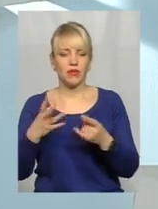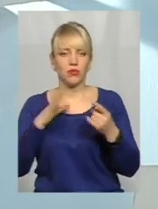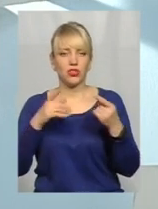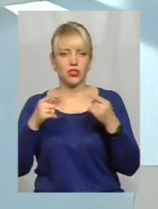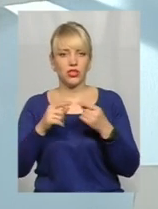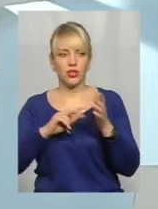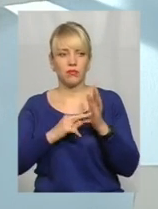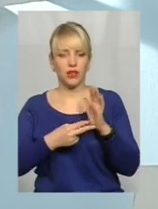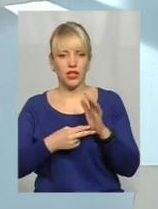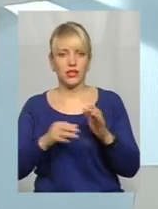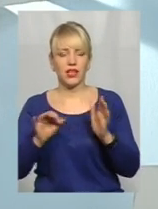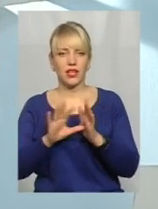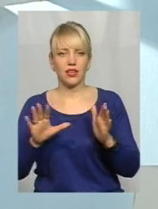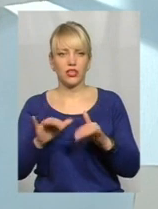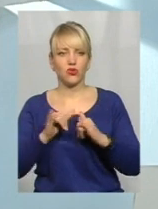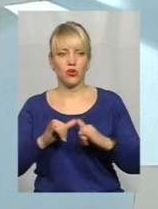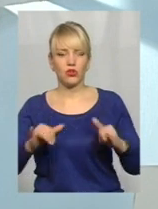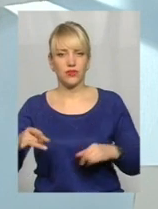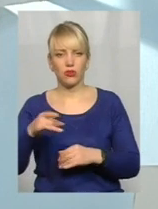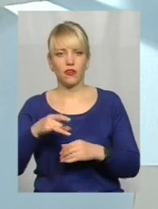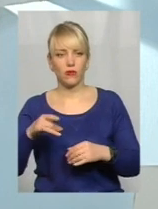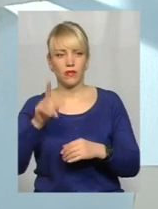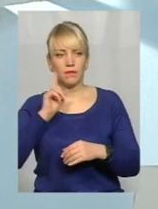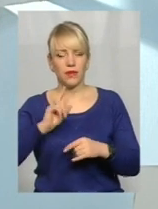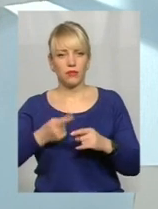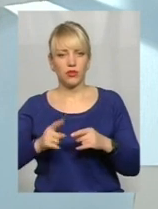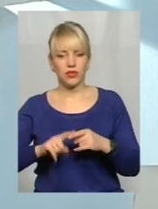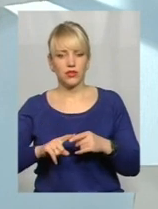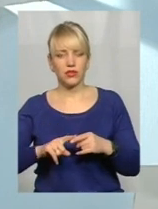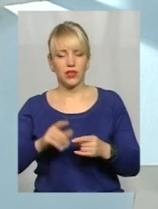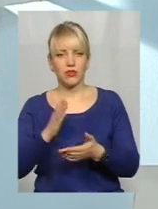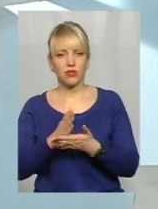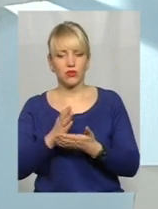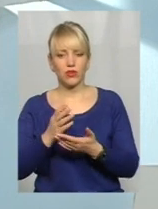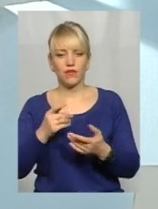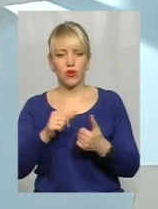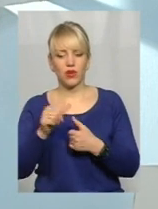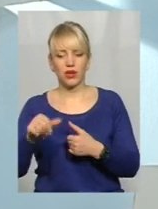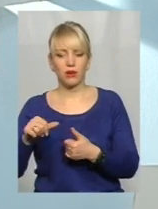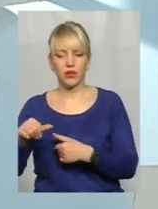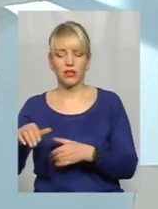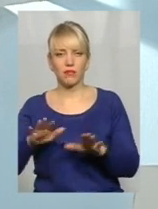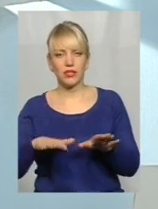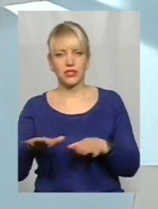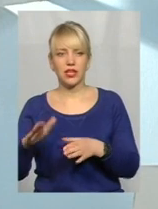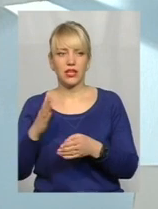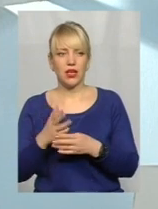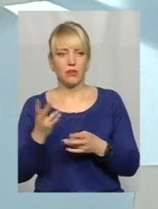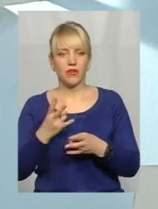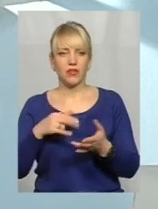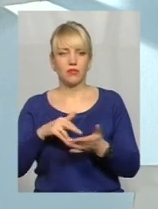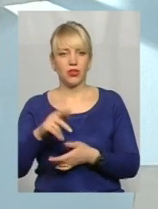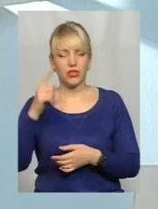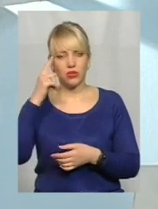енергетичного розвитку регіону, поки що він локально існує в окремих містах, але проте ми маємо під'яти дискурс про те,